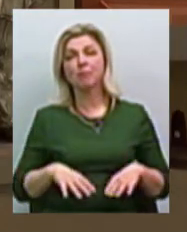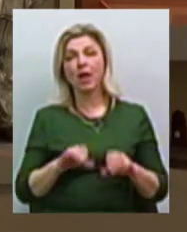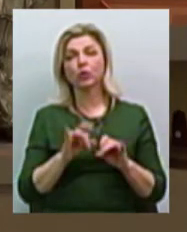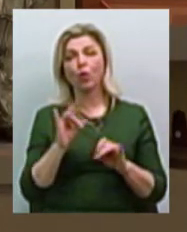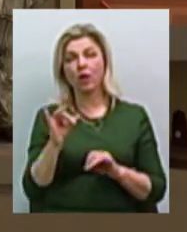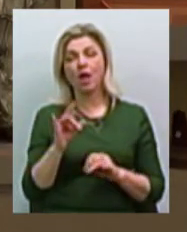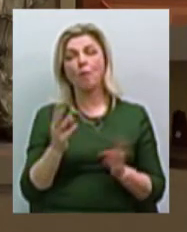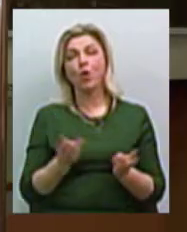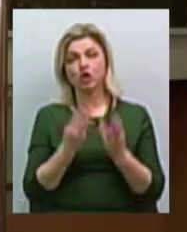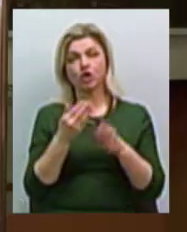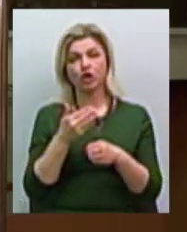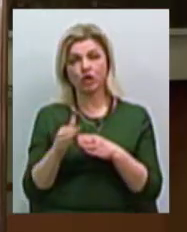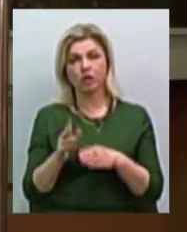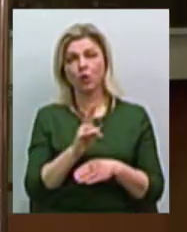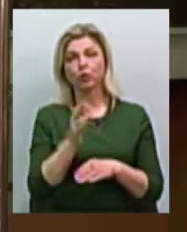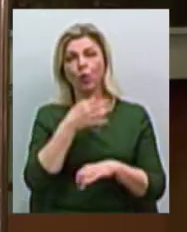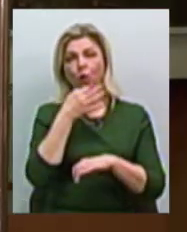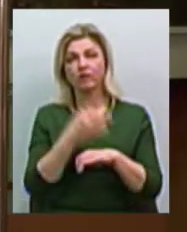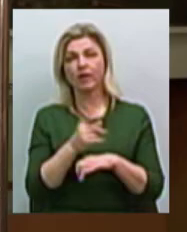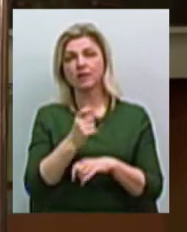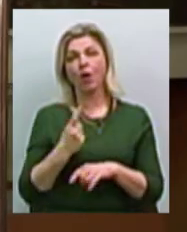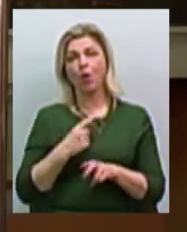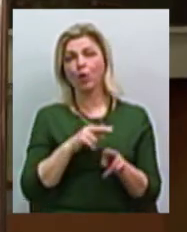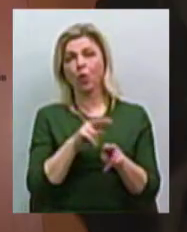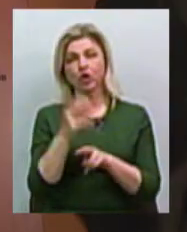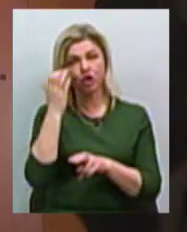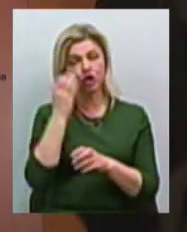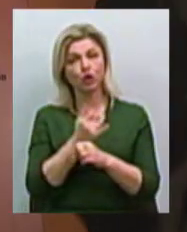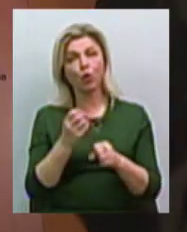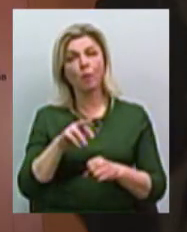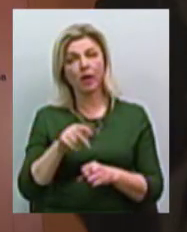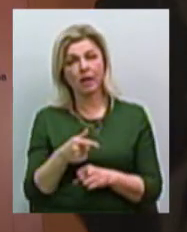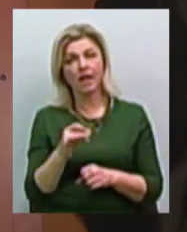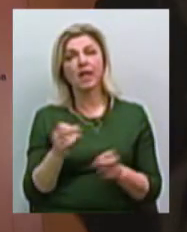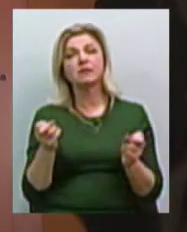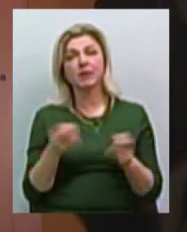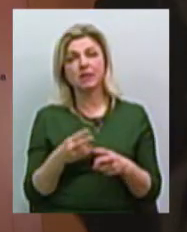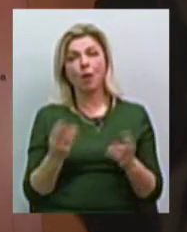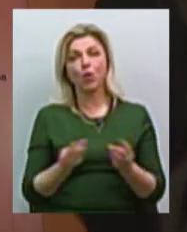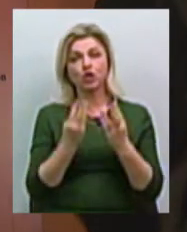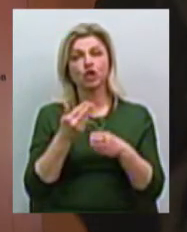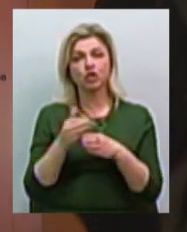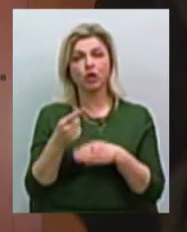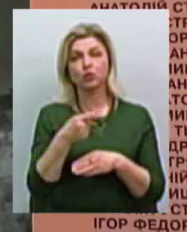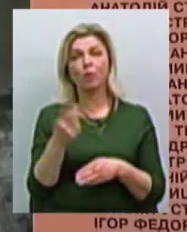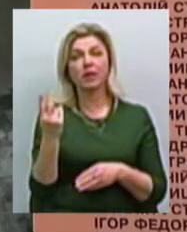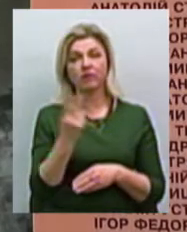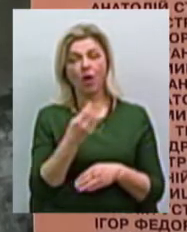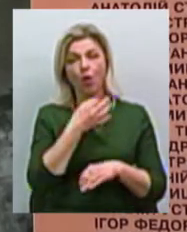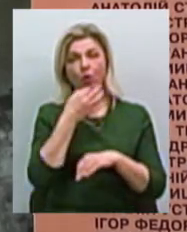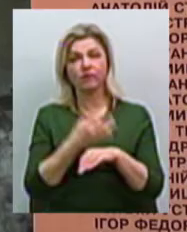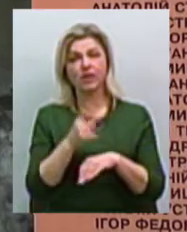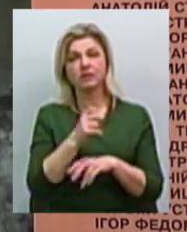пожежної частини, яка відповідала за охорону Чорнобильської зони, і також працював у спеціальній пожежній частині номер два, яка відповідала за